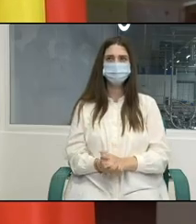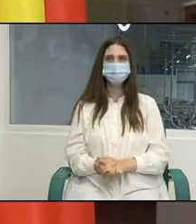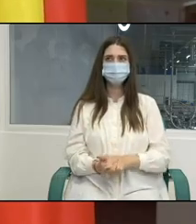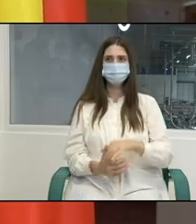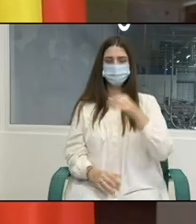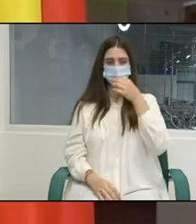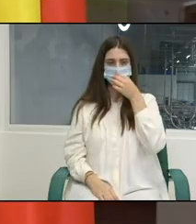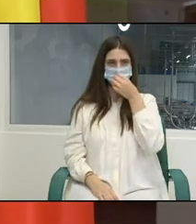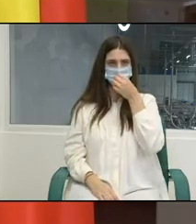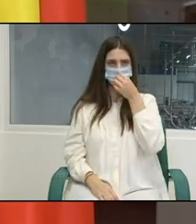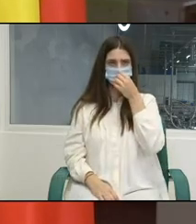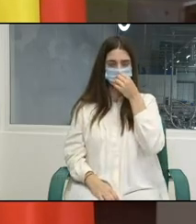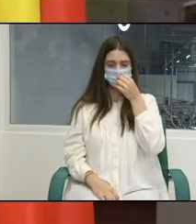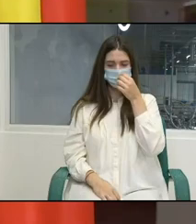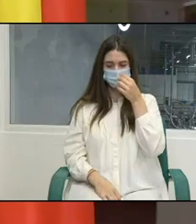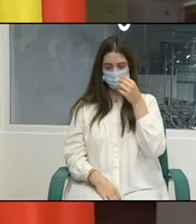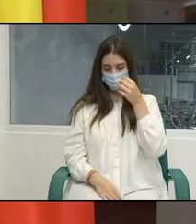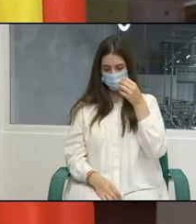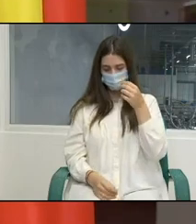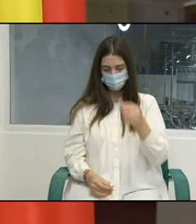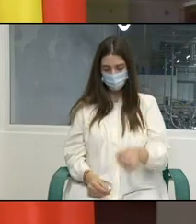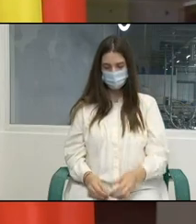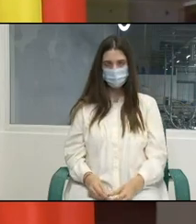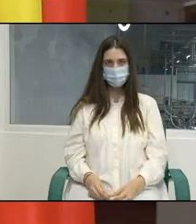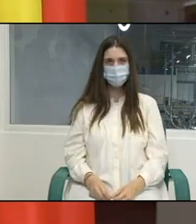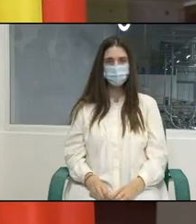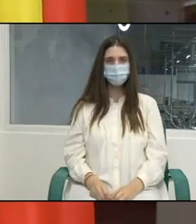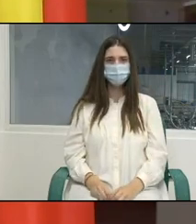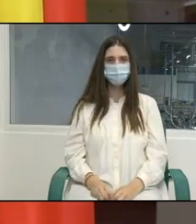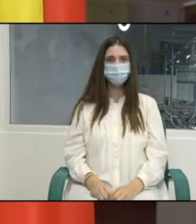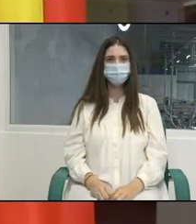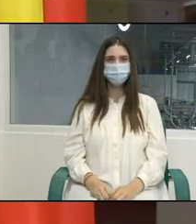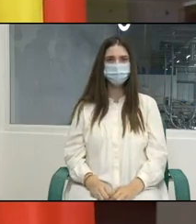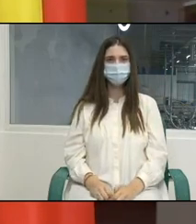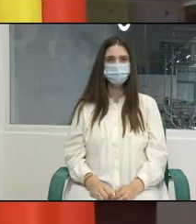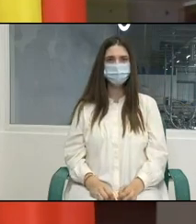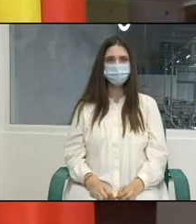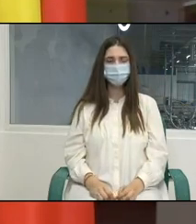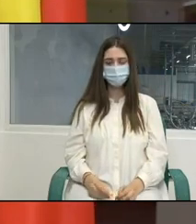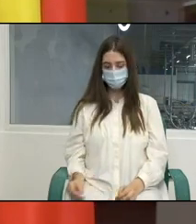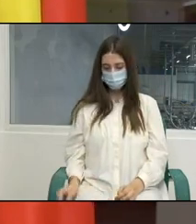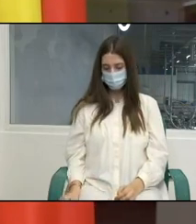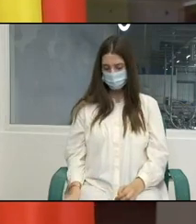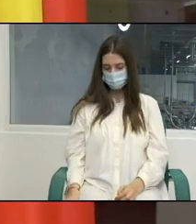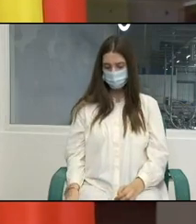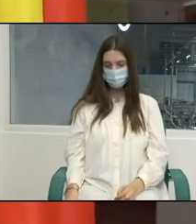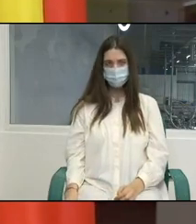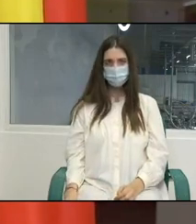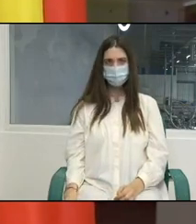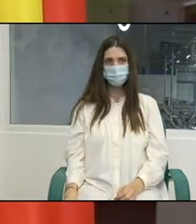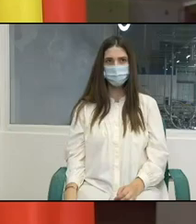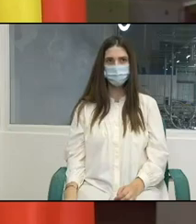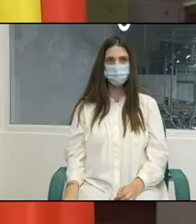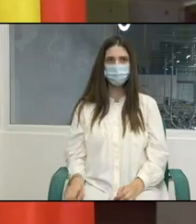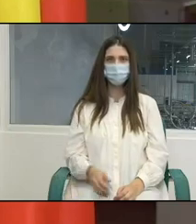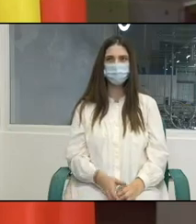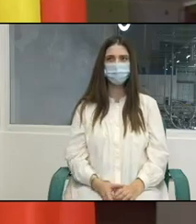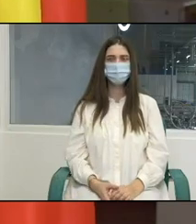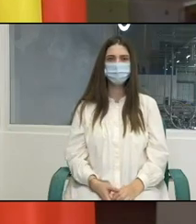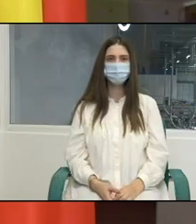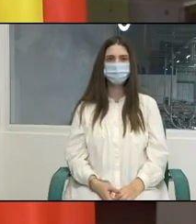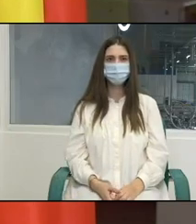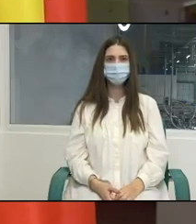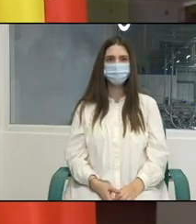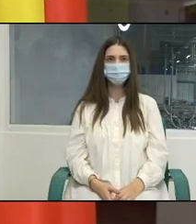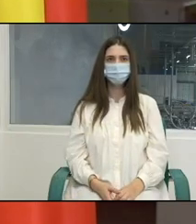Mulțumesc mult, domnule director. Vreau să ofer cuvântul acum domnului Sergiu Sainciuc,